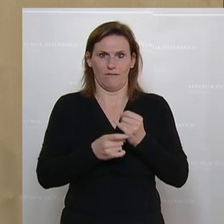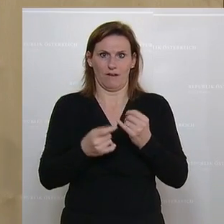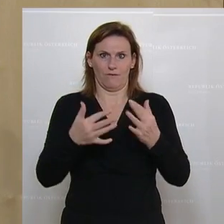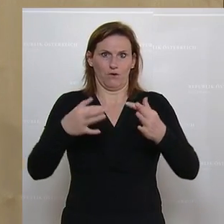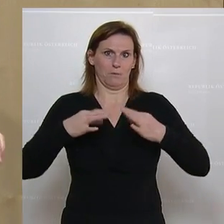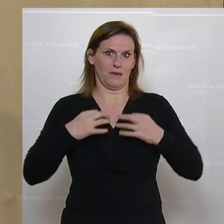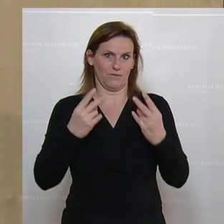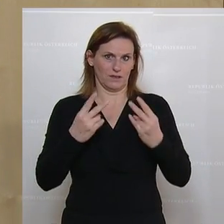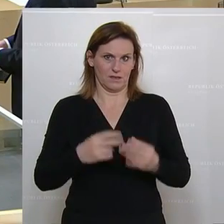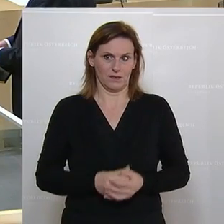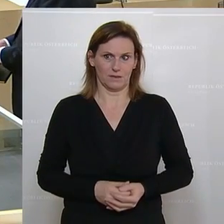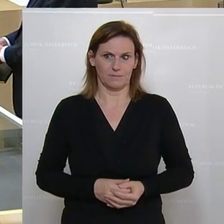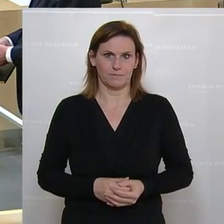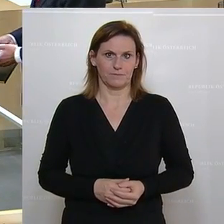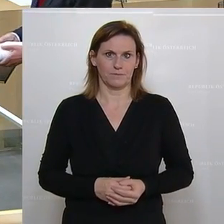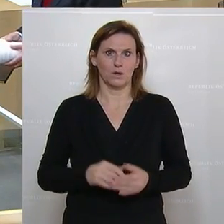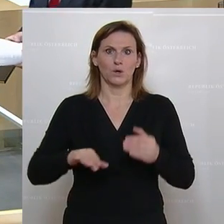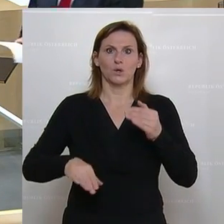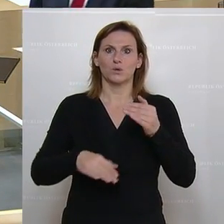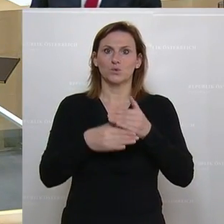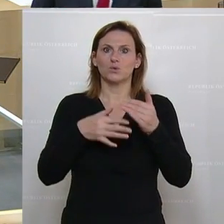Zusatzfrage, Herr Präsident,